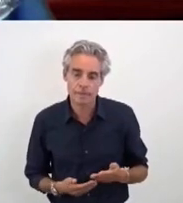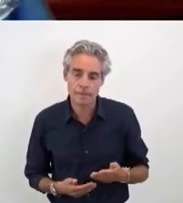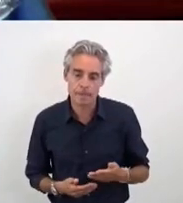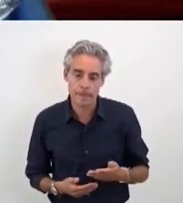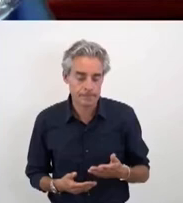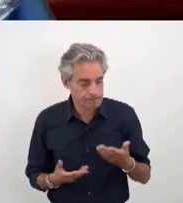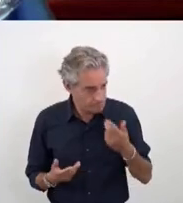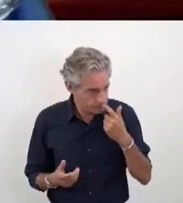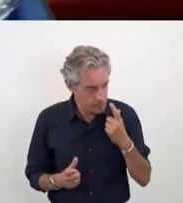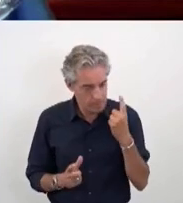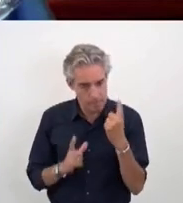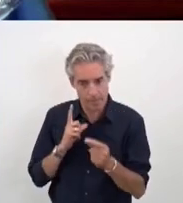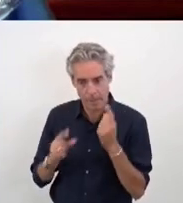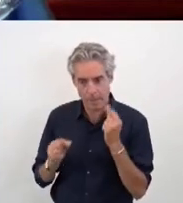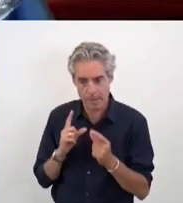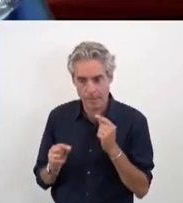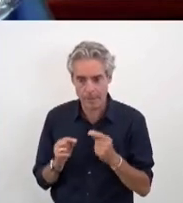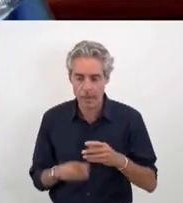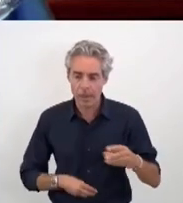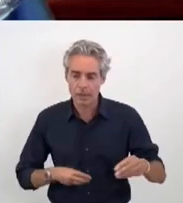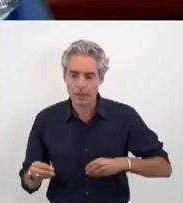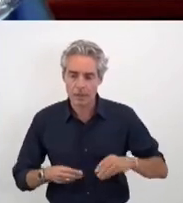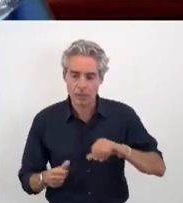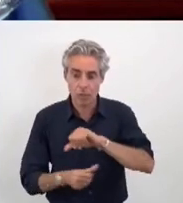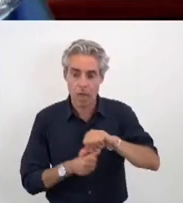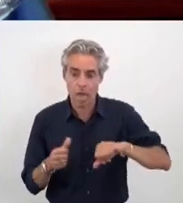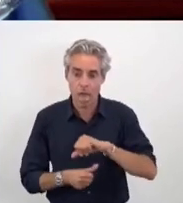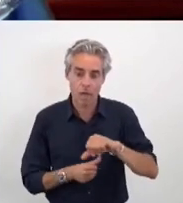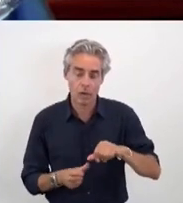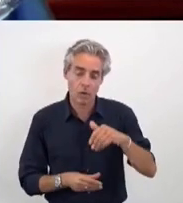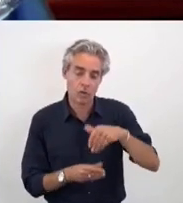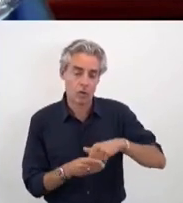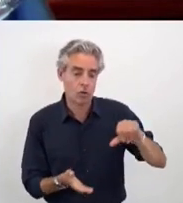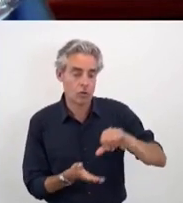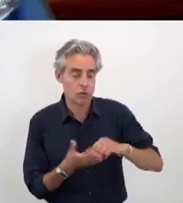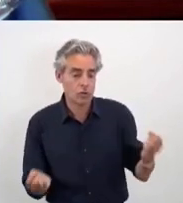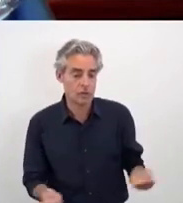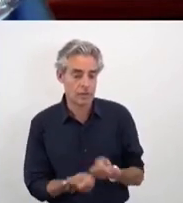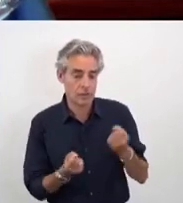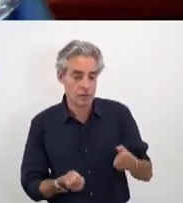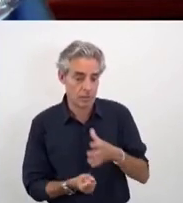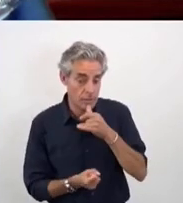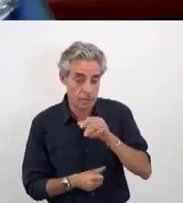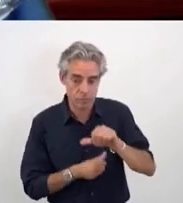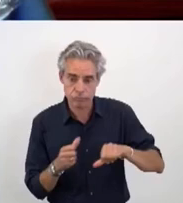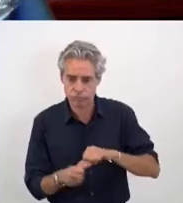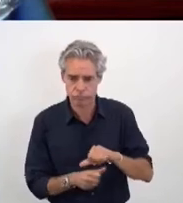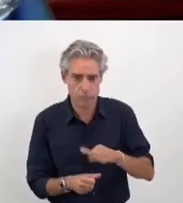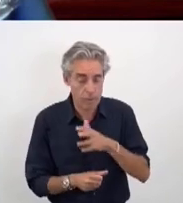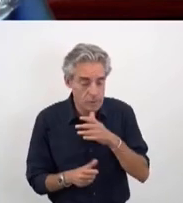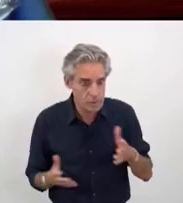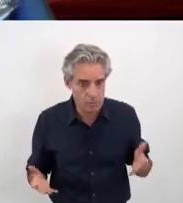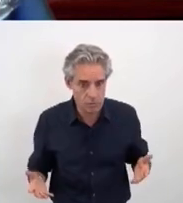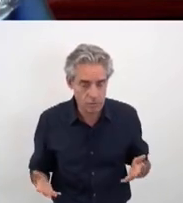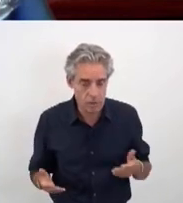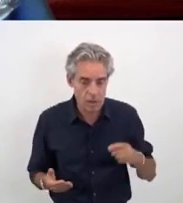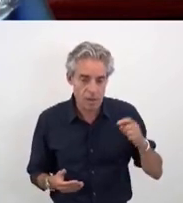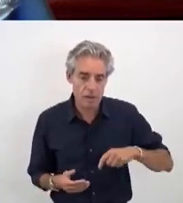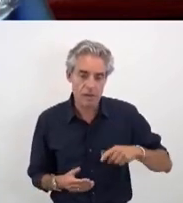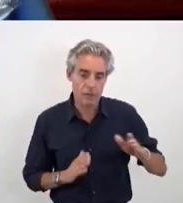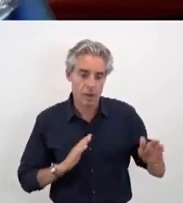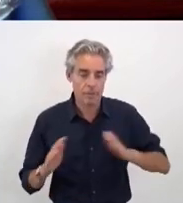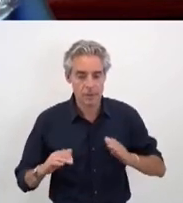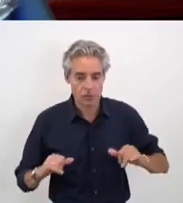ce point-là des changements de direction dans notre centre d'animation aux Obiers. On ne peut pas avoir un médiateur